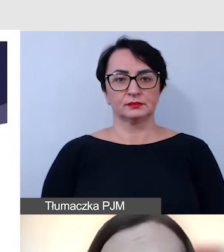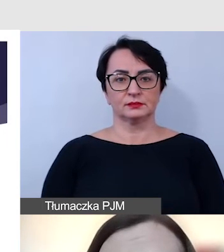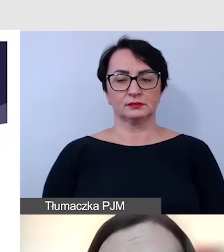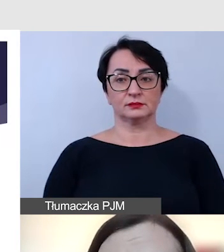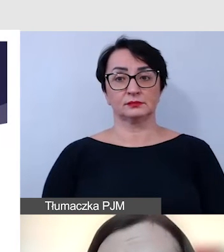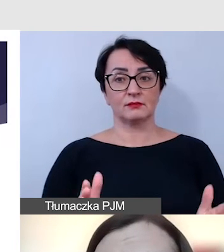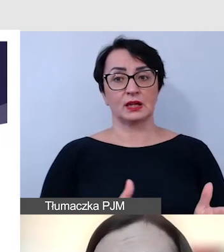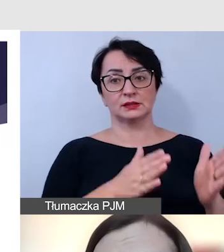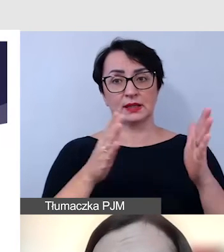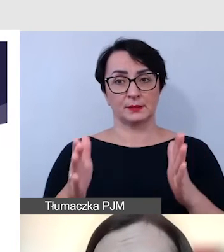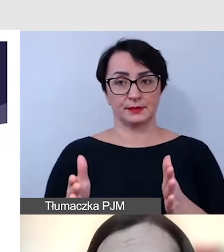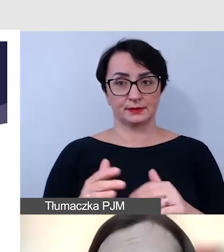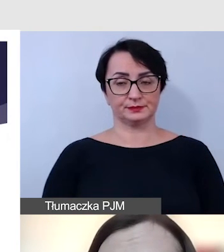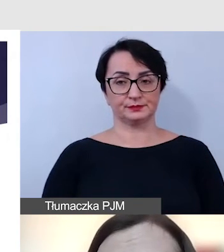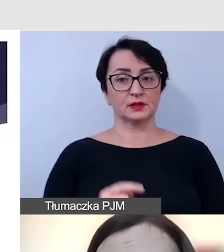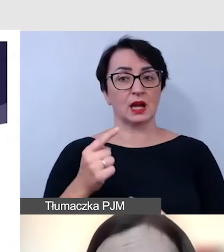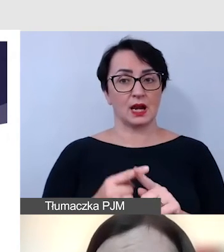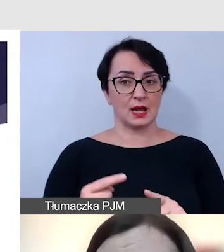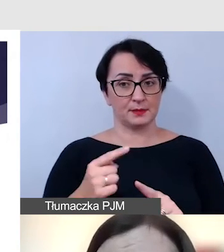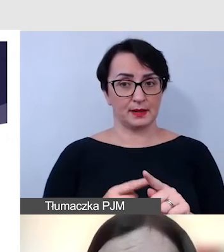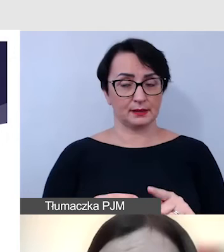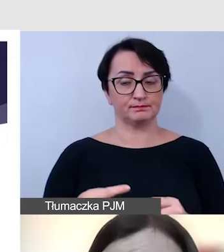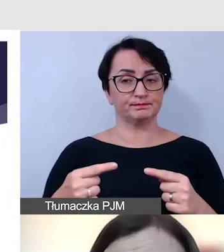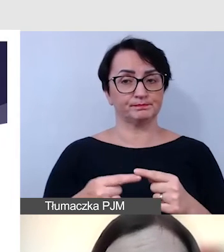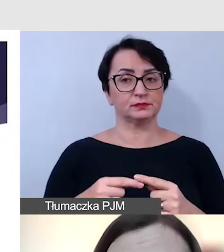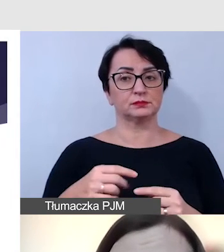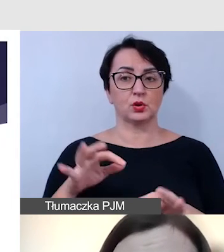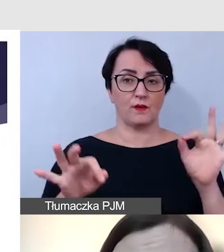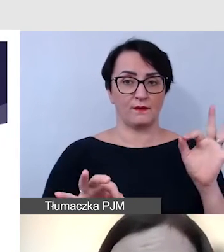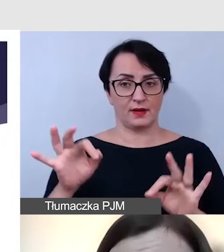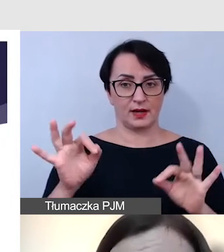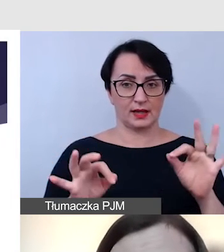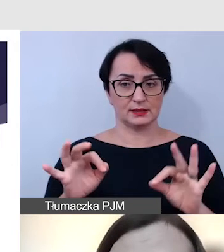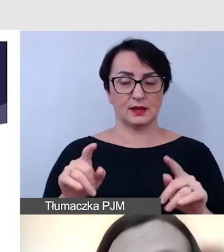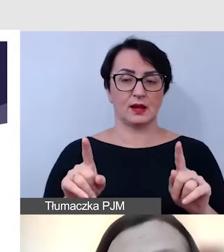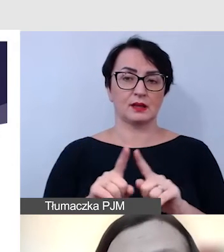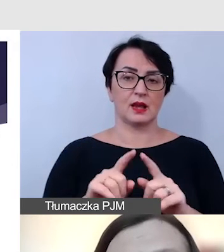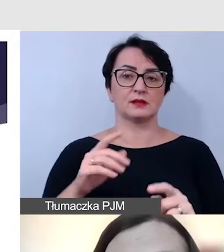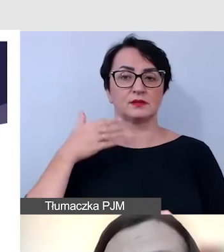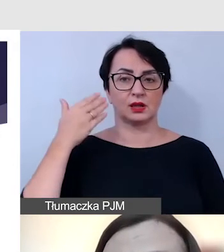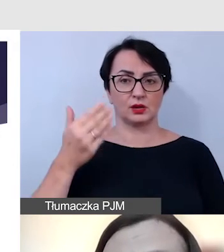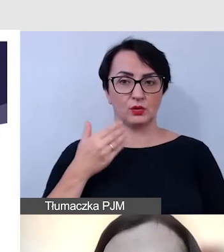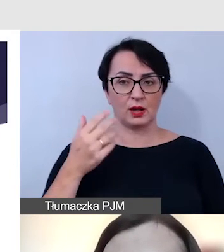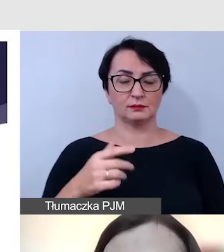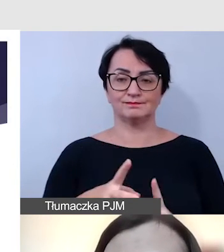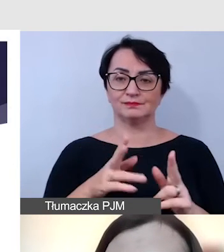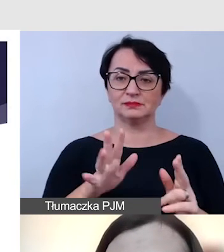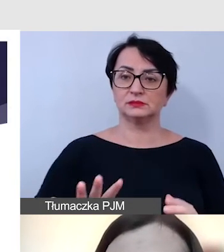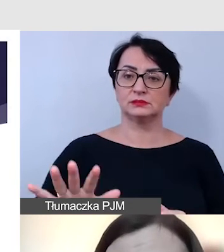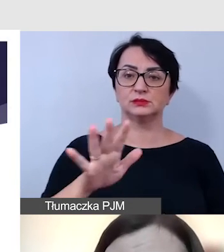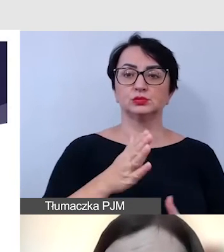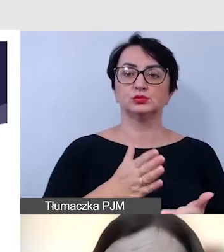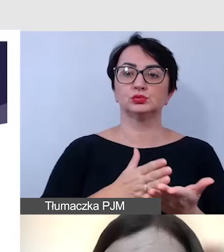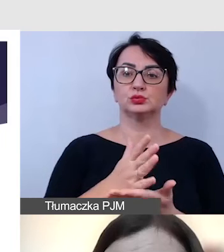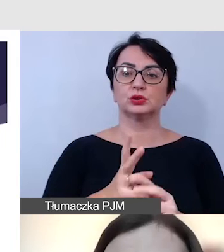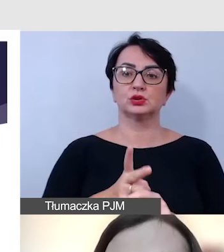Kolejny element dotyczący konferencji czy wykładu w zakresie usług dostępnościowych to